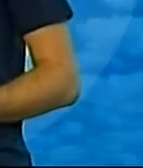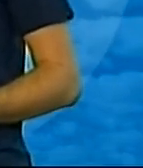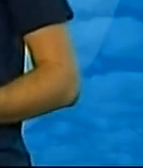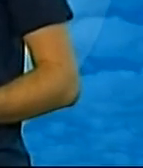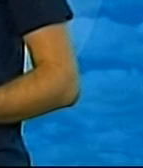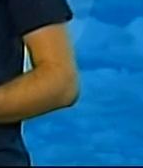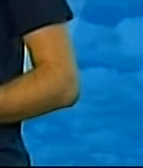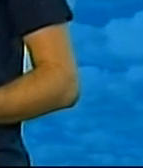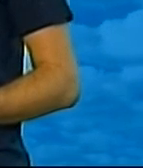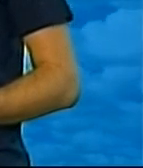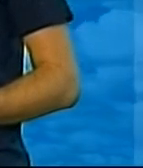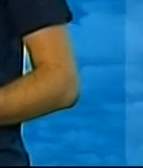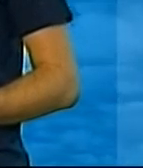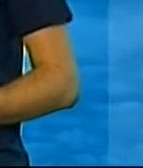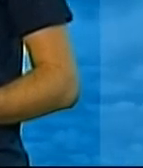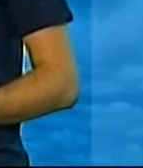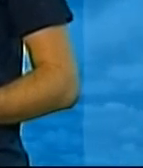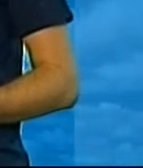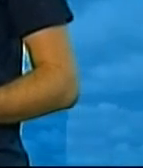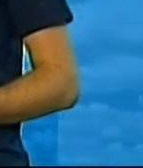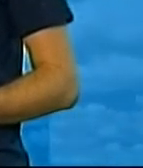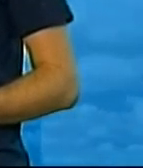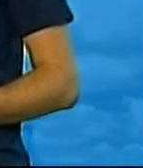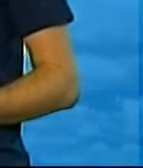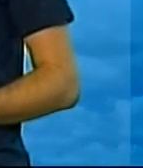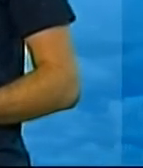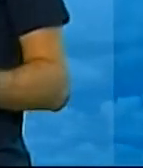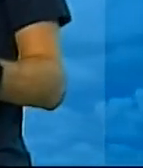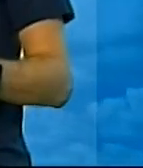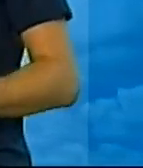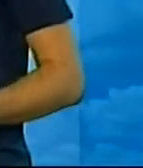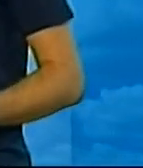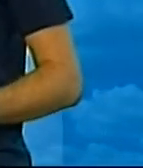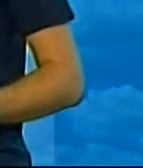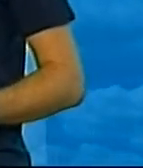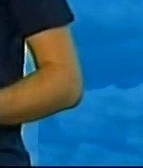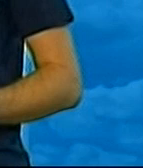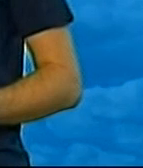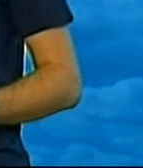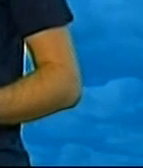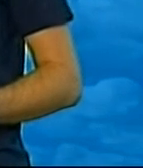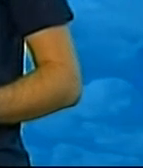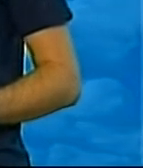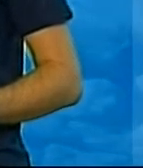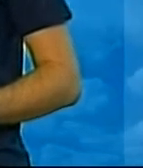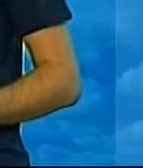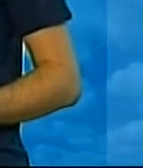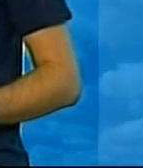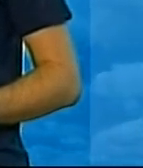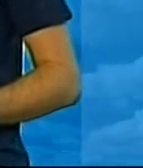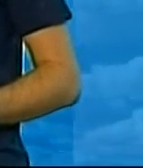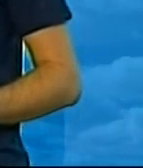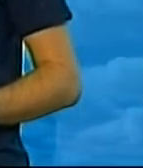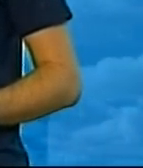Радіаційний фон по місту та області складатиме 14 мікрорентген за годину. Залишайтеся на нашому телеканалі. Побачимося